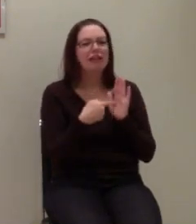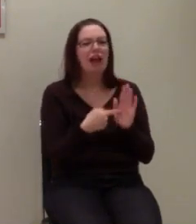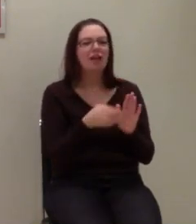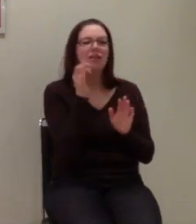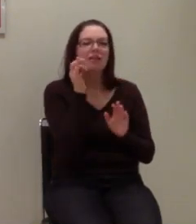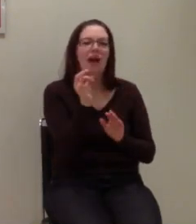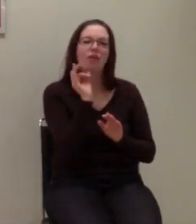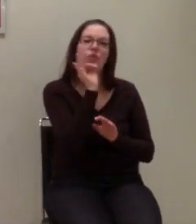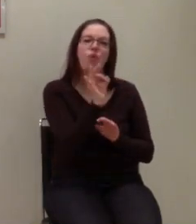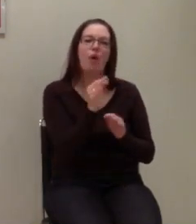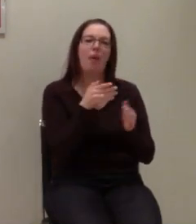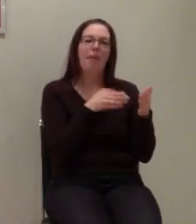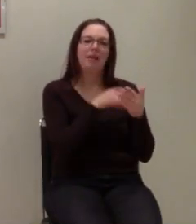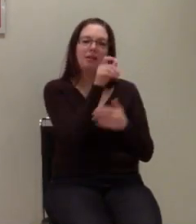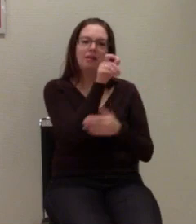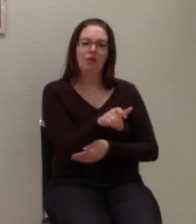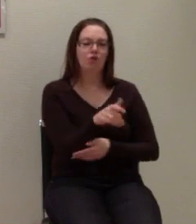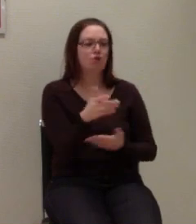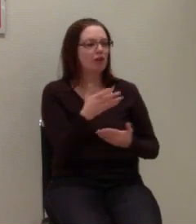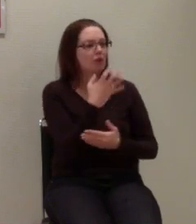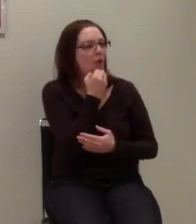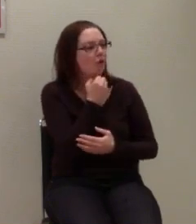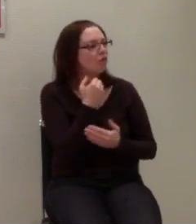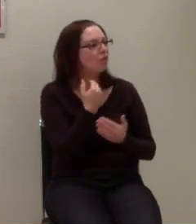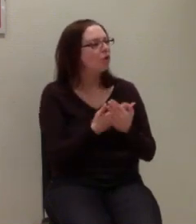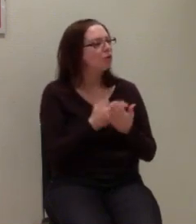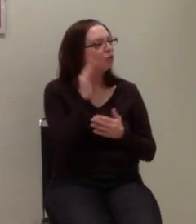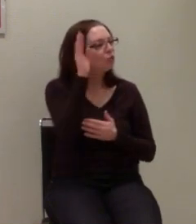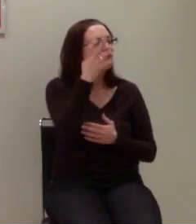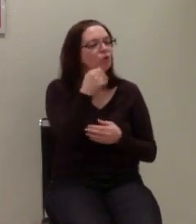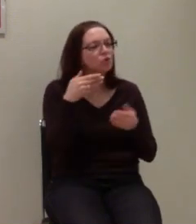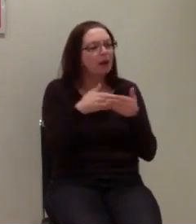der Behinderten erhoffen für die Zukunft, zum Beispiel Barrierefreiheit,